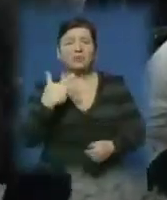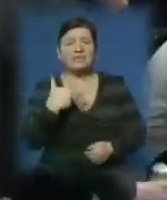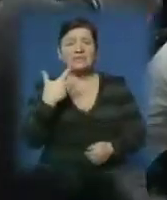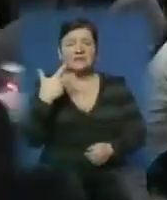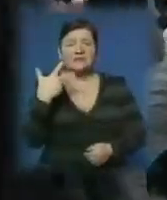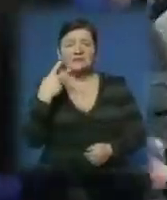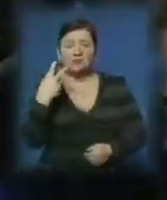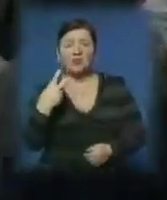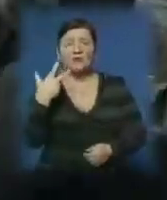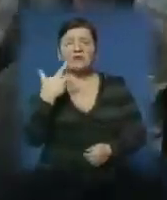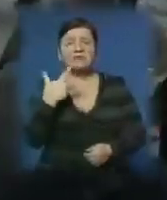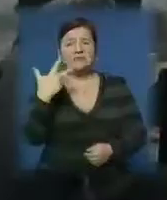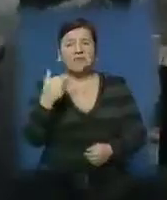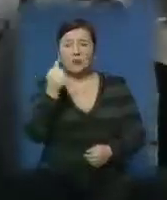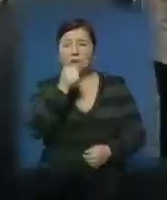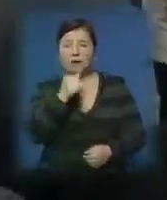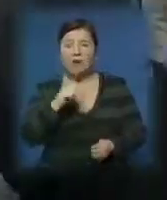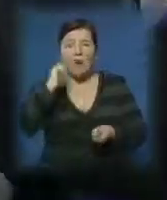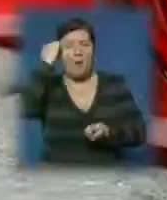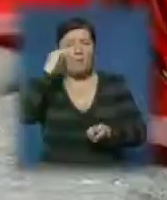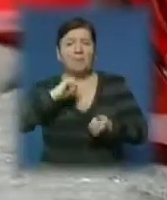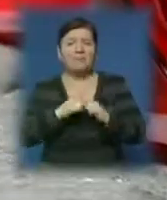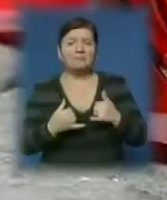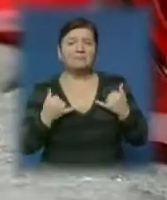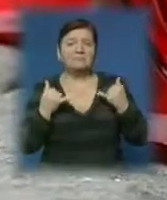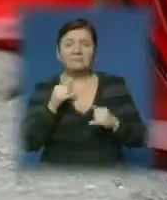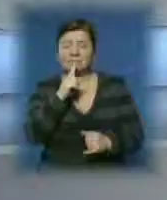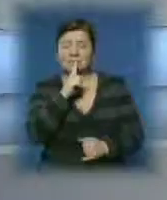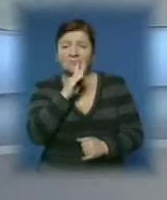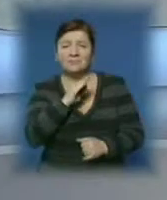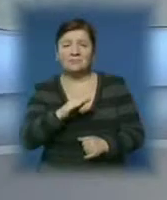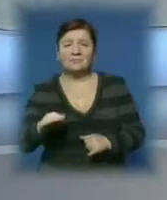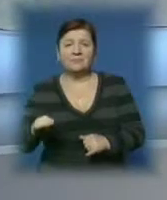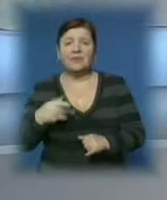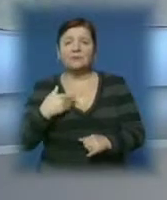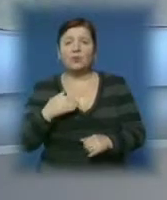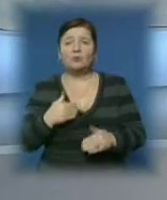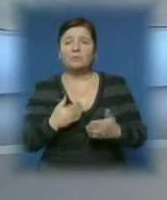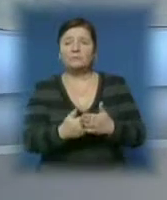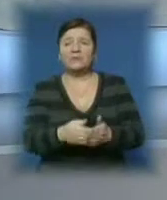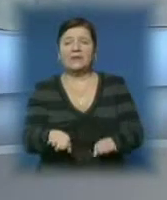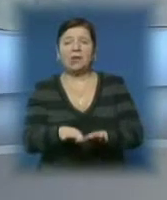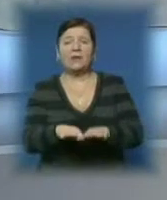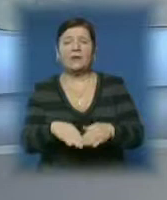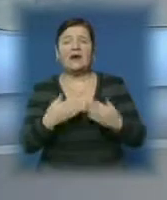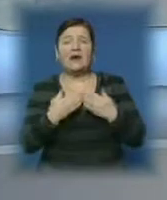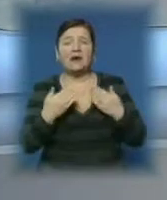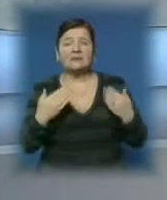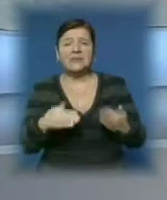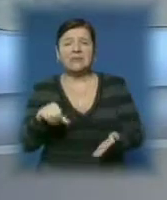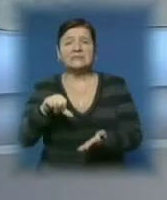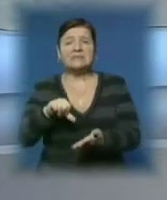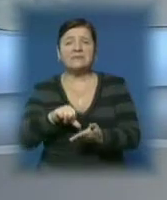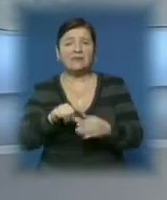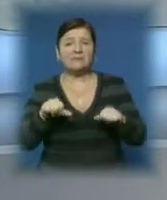років. Традиційно пам'ять загиблих вшанували і хвилини мовчання. Долучилися до поминальної акції і представників влади